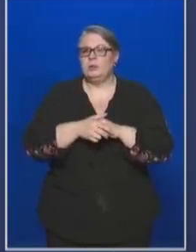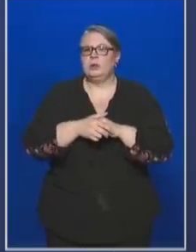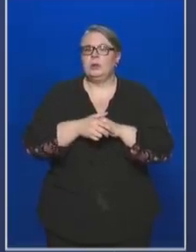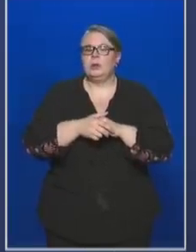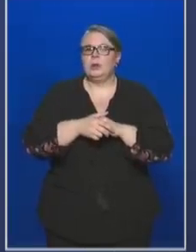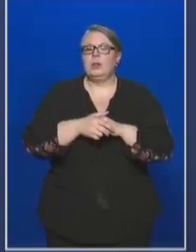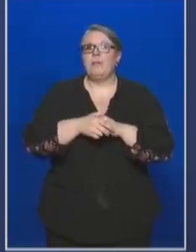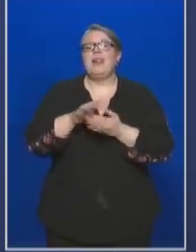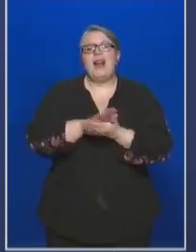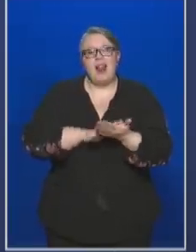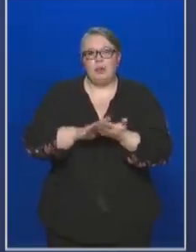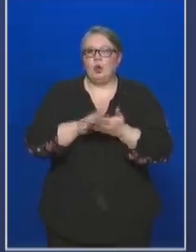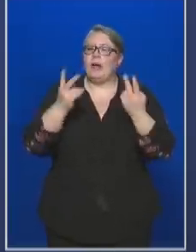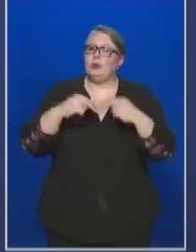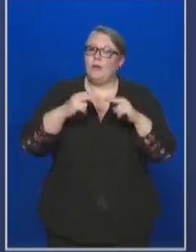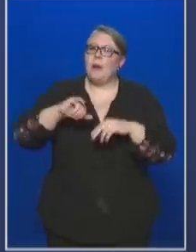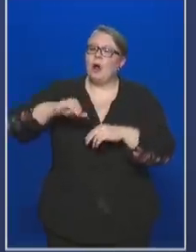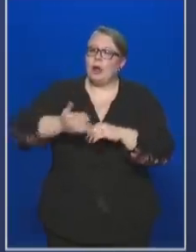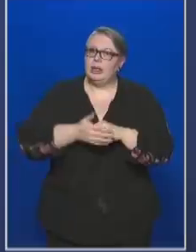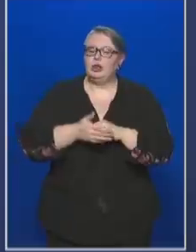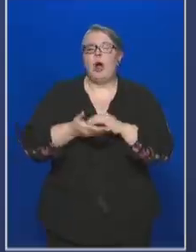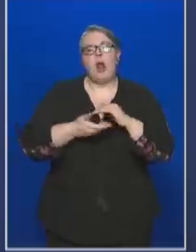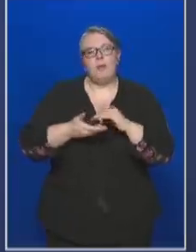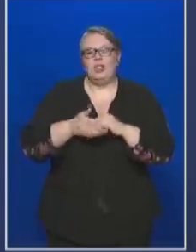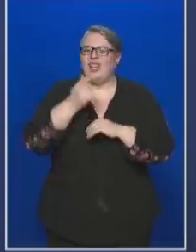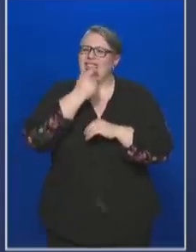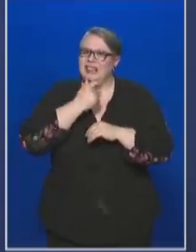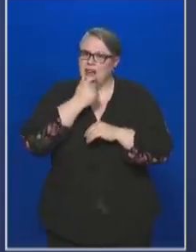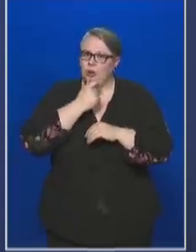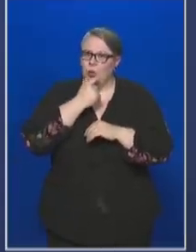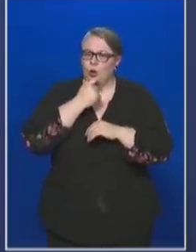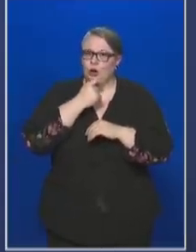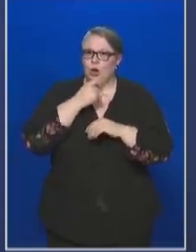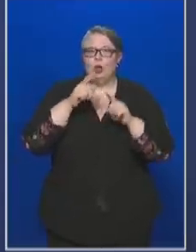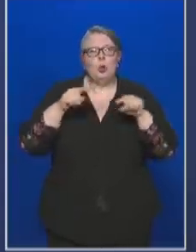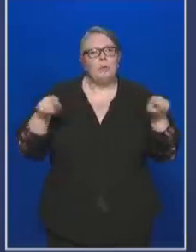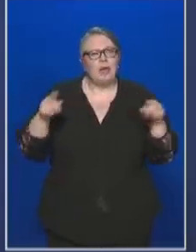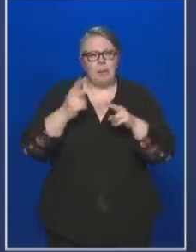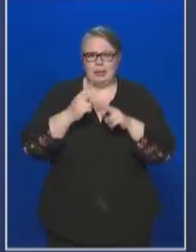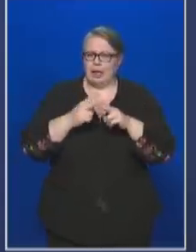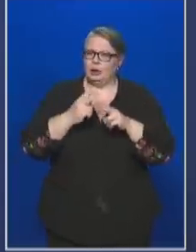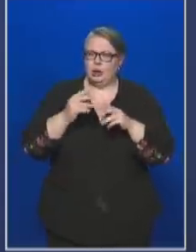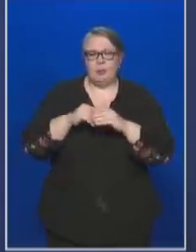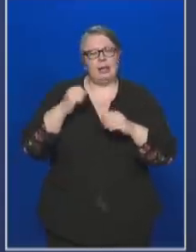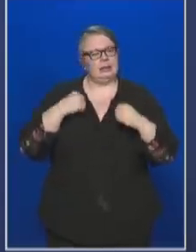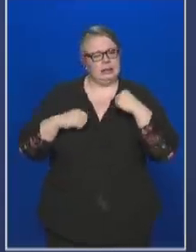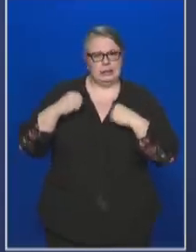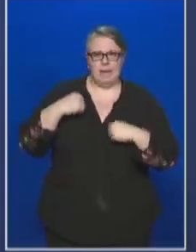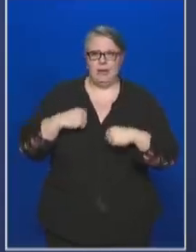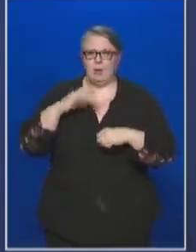Jellemzően továbbra is alapvetően idős, többféle betegségben szenvedő